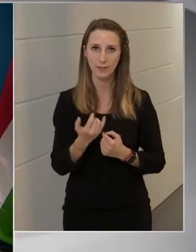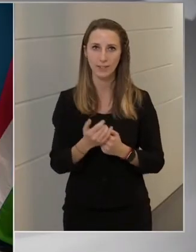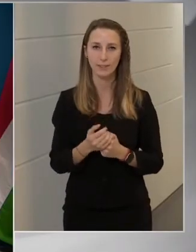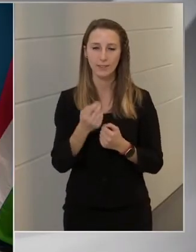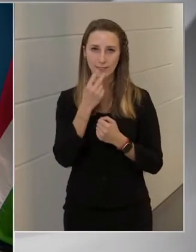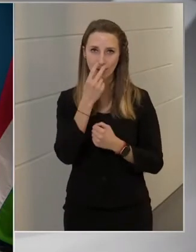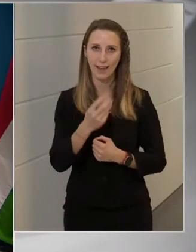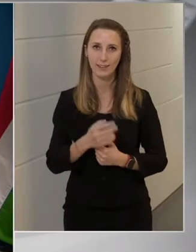Viszontlátásra!